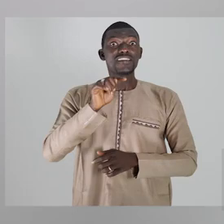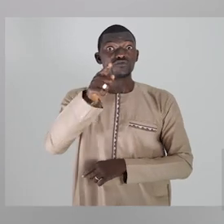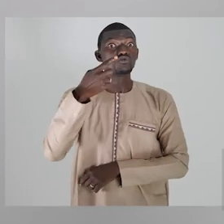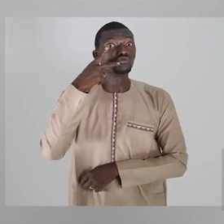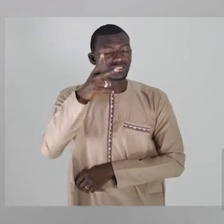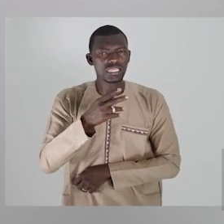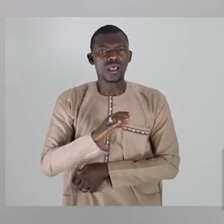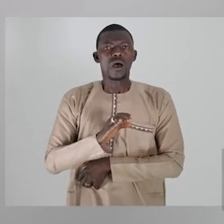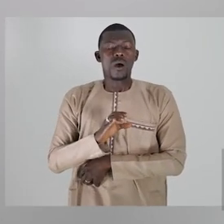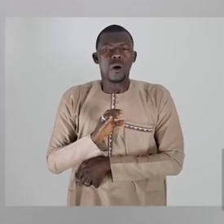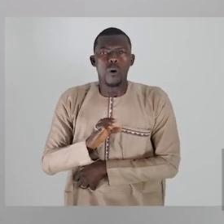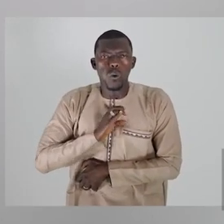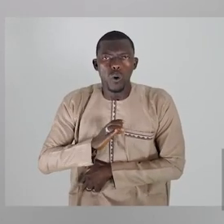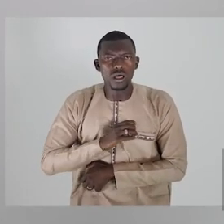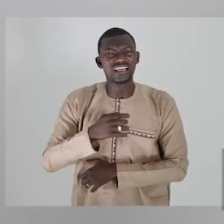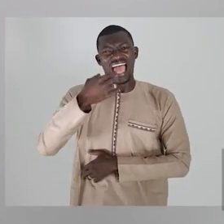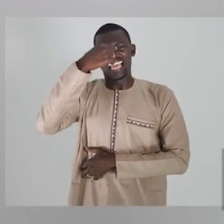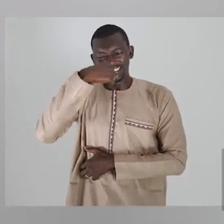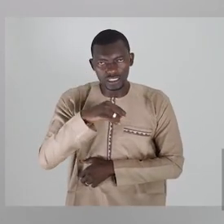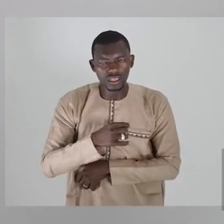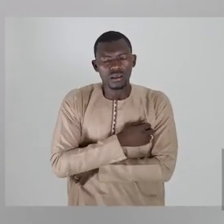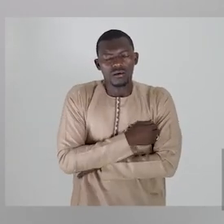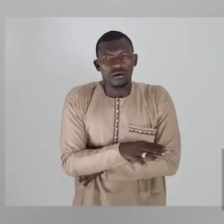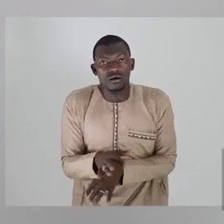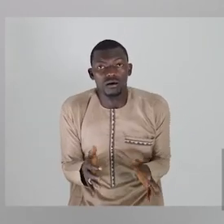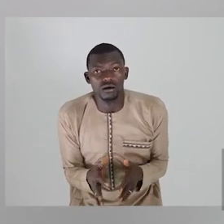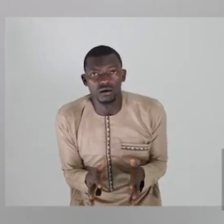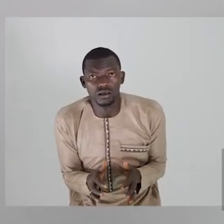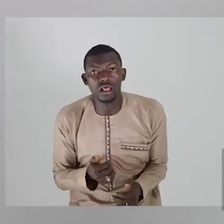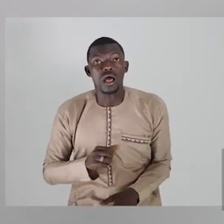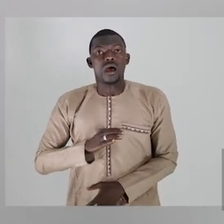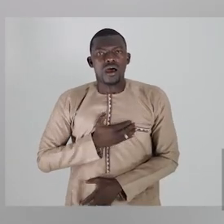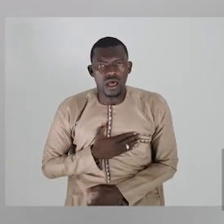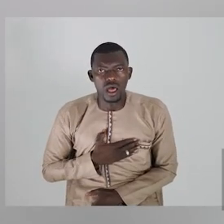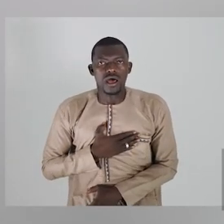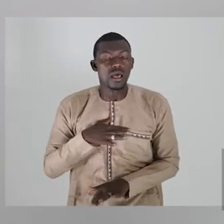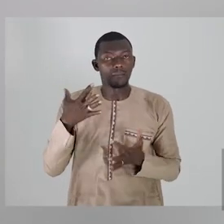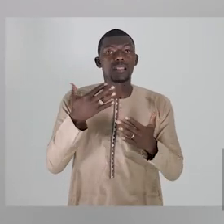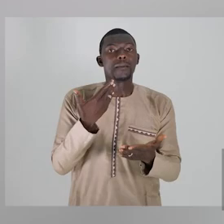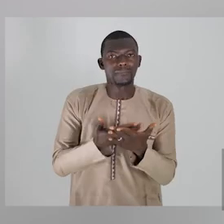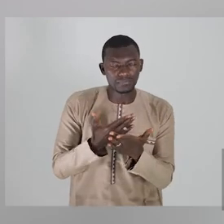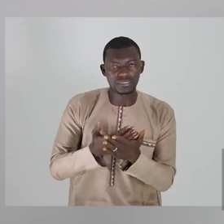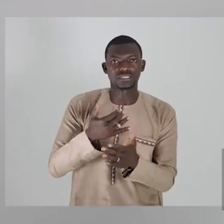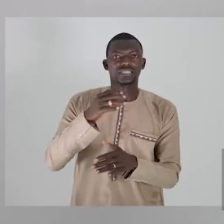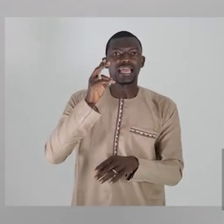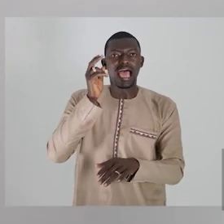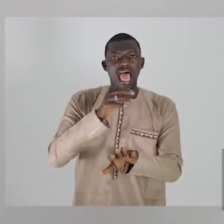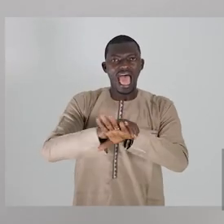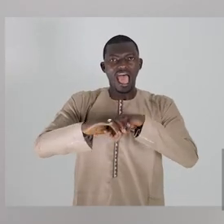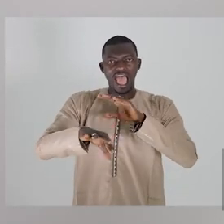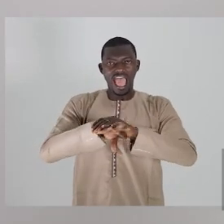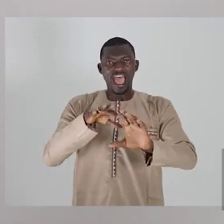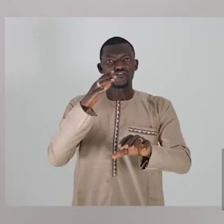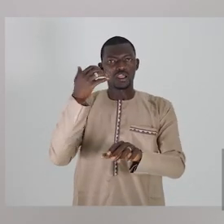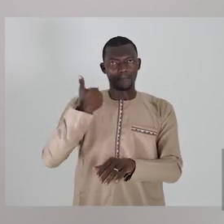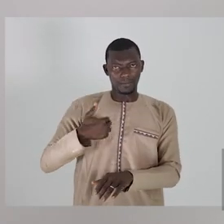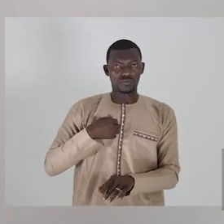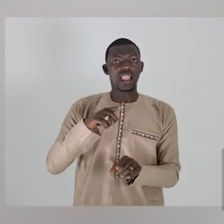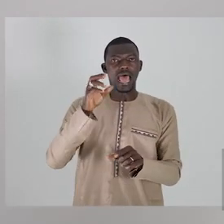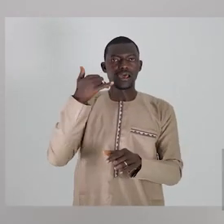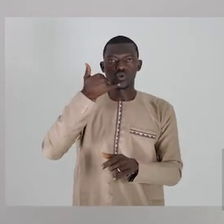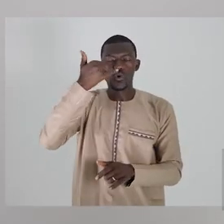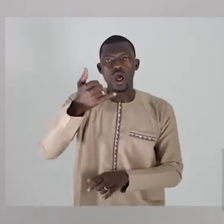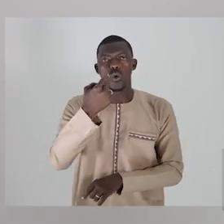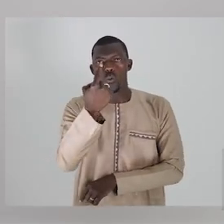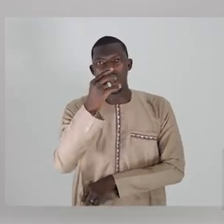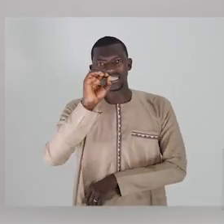tawihita nauni ma andartindike di labi dibe wii. Ko o nyawu no holi rita ibandu. Watito yimbe reeno da kadi not